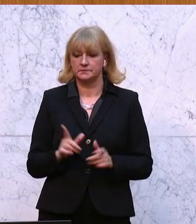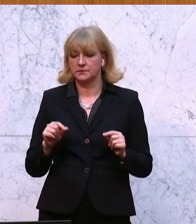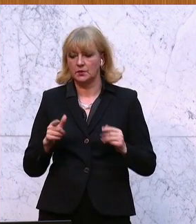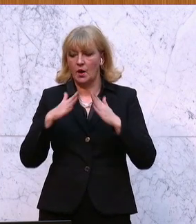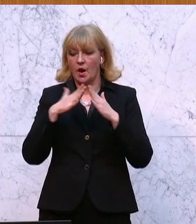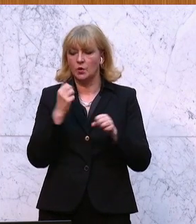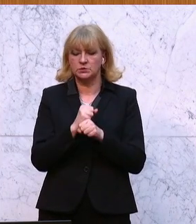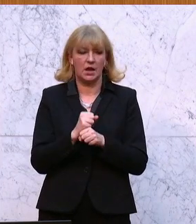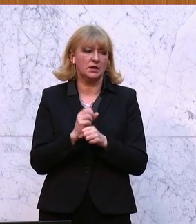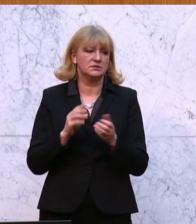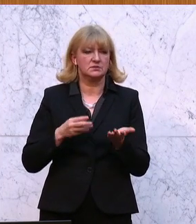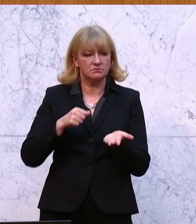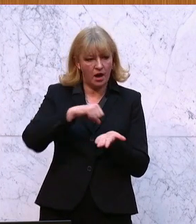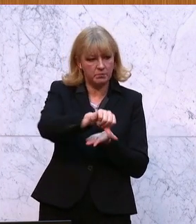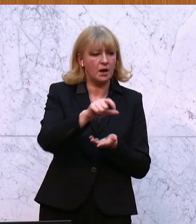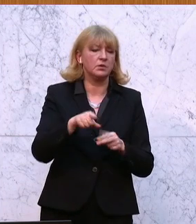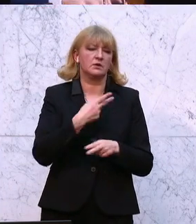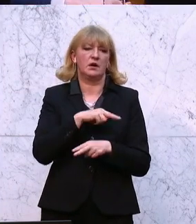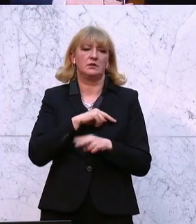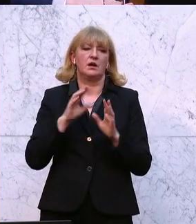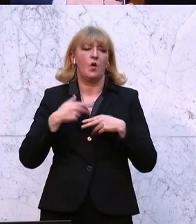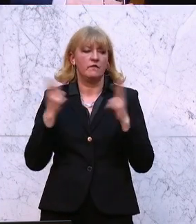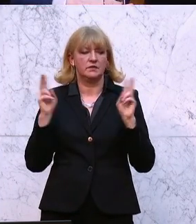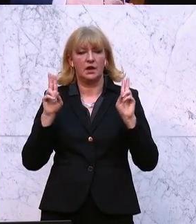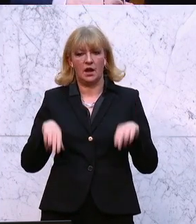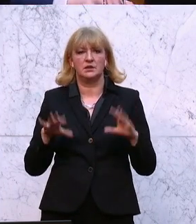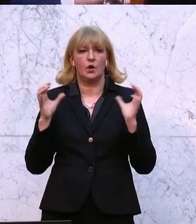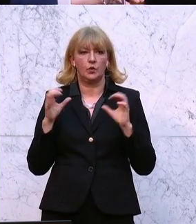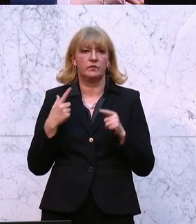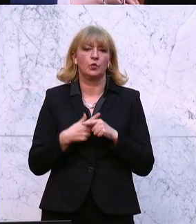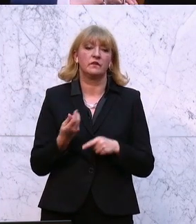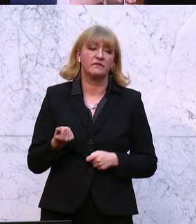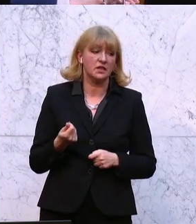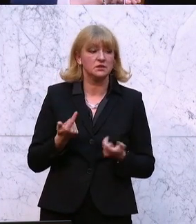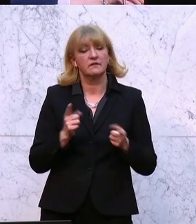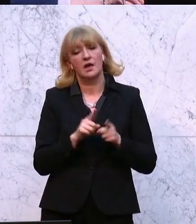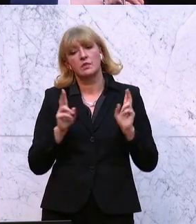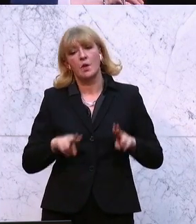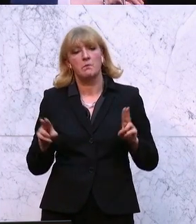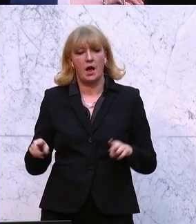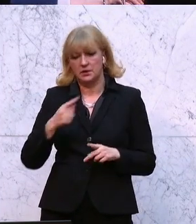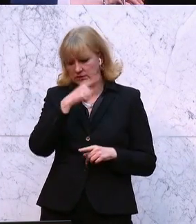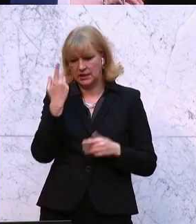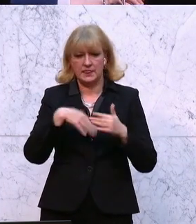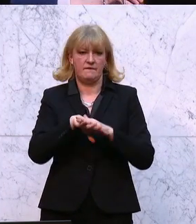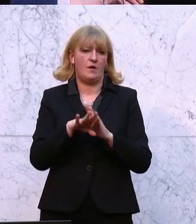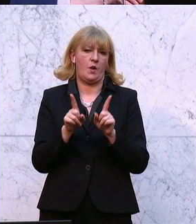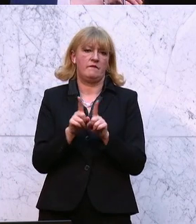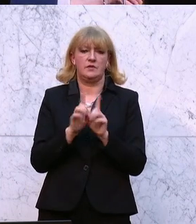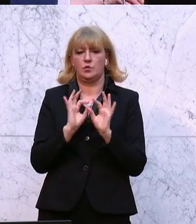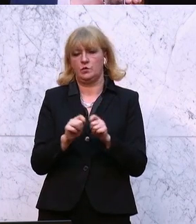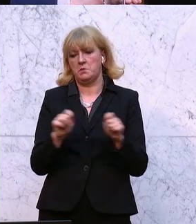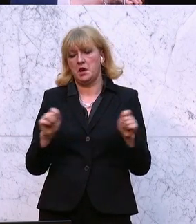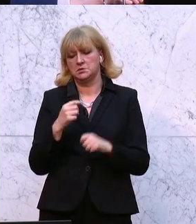Haushaltsabgabe ein Garant für einen öffentlich-rechtlichen Rundfunk und die Finanzierung in normalem, sinnvollem Maße. Und im